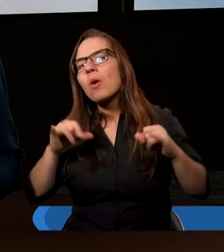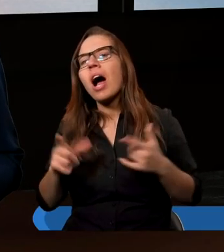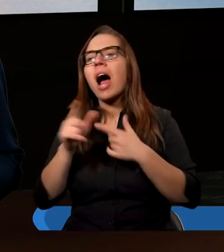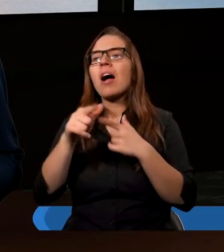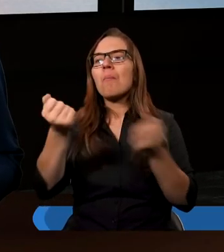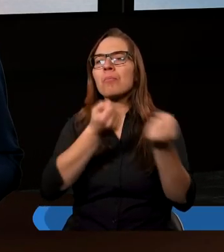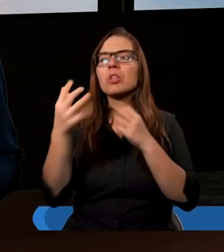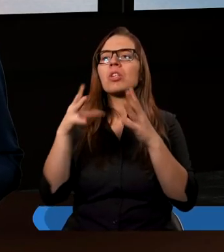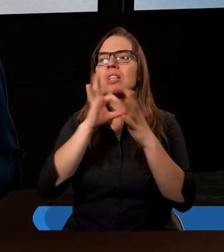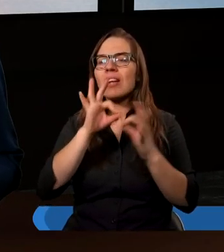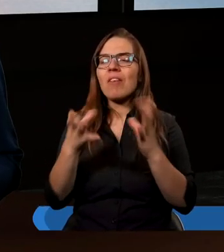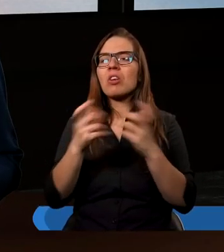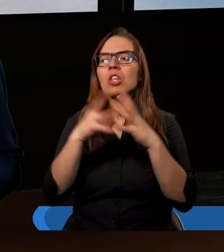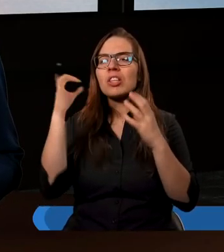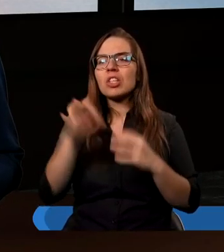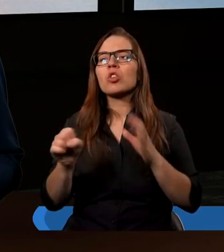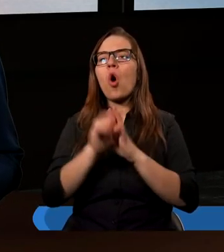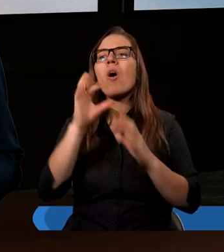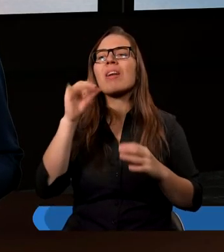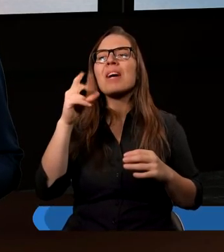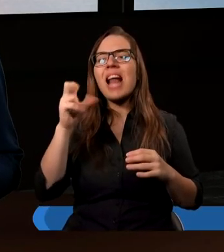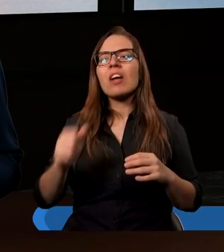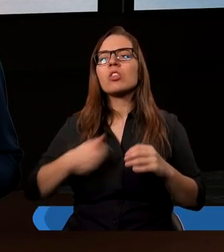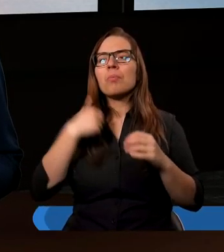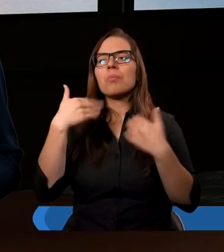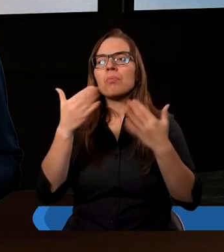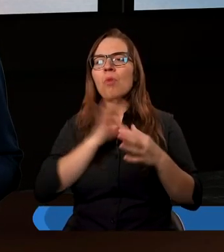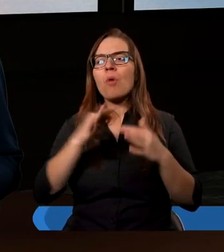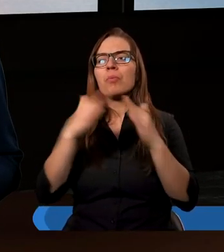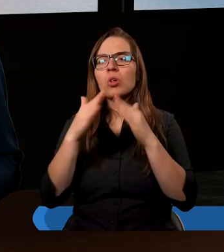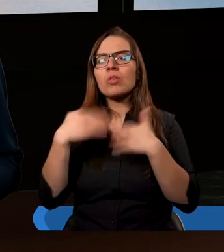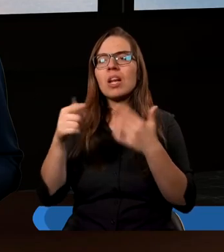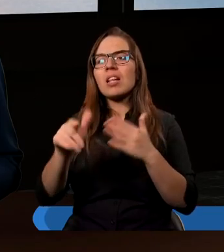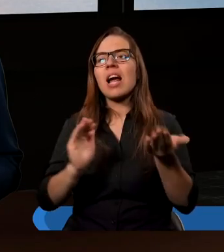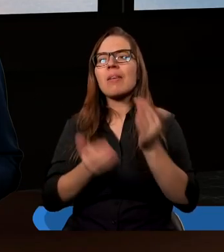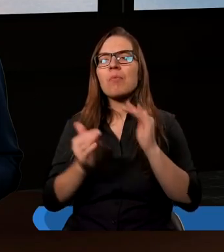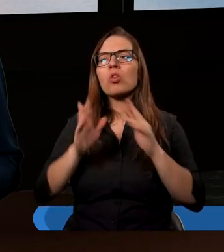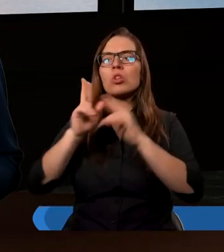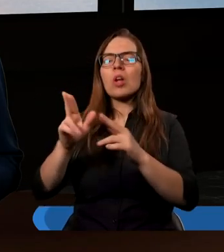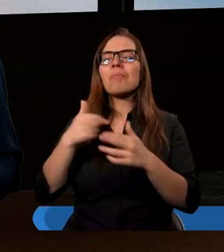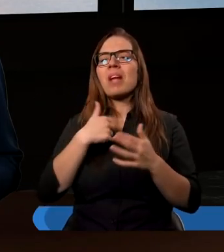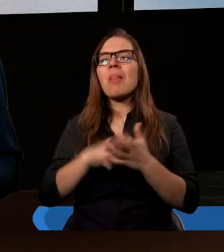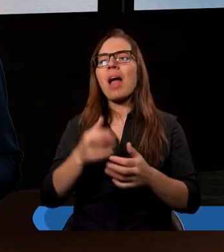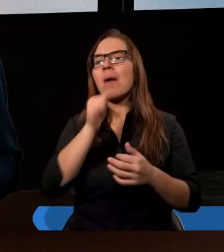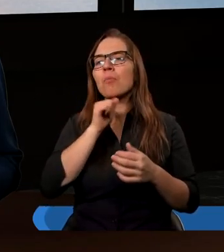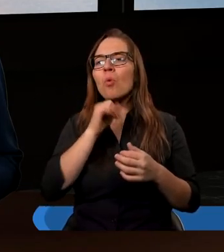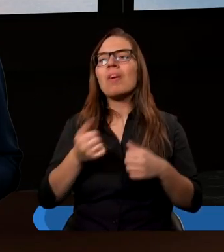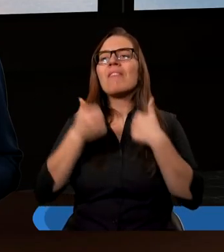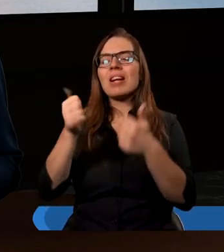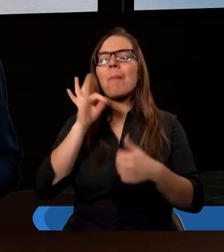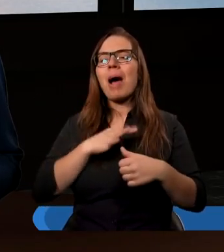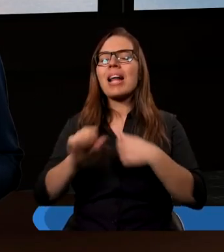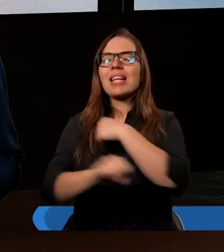Przynieście całą dziesięcinę do spichlerza, aby był zapas w moim domu i w ten sposób wystawcie mnie na próbę, mówi Pan